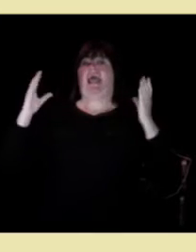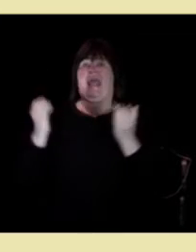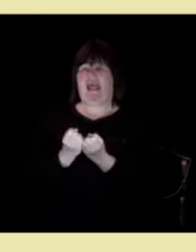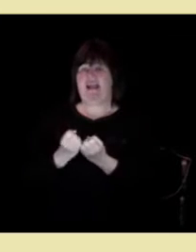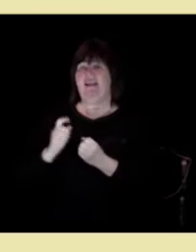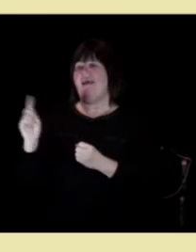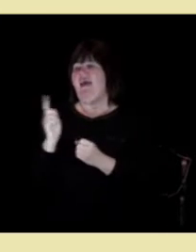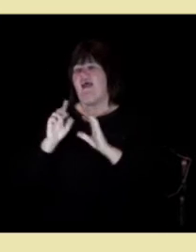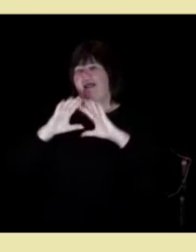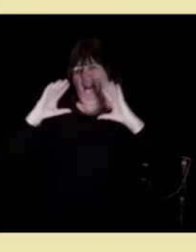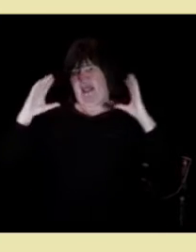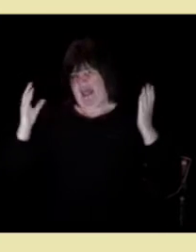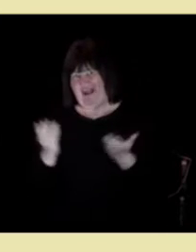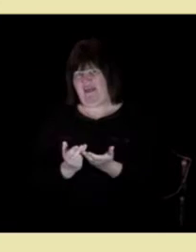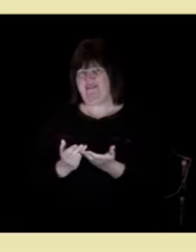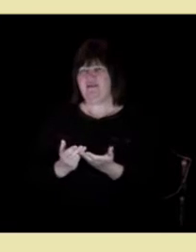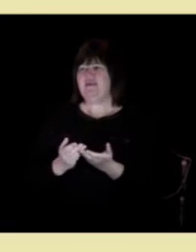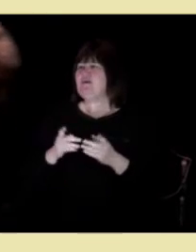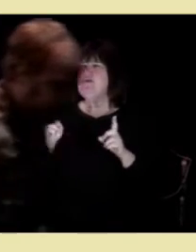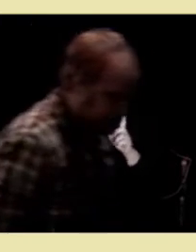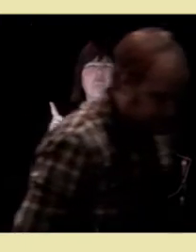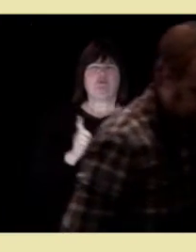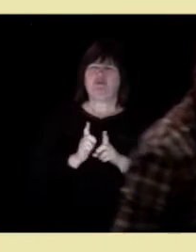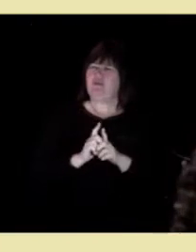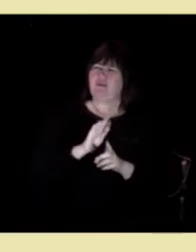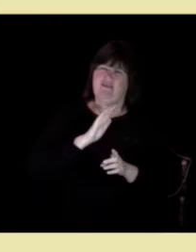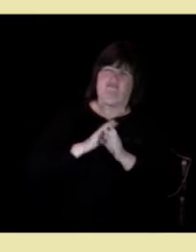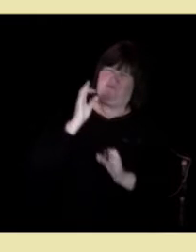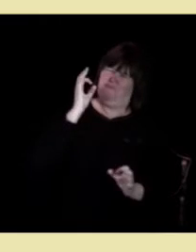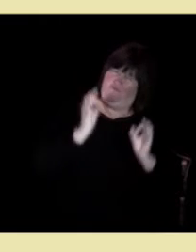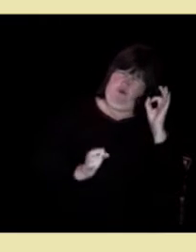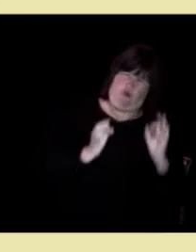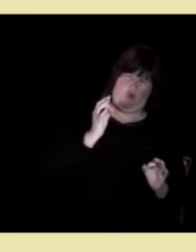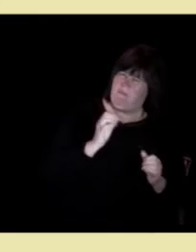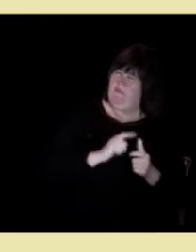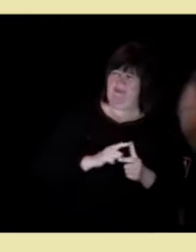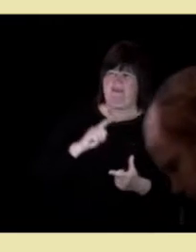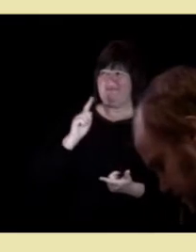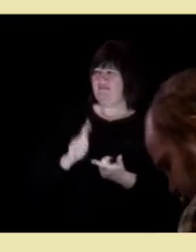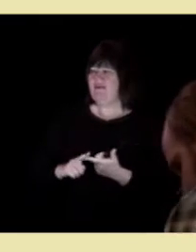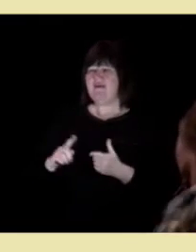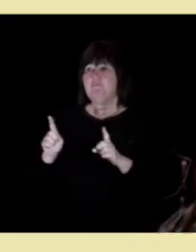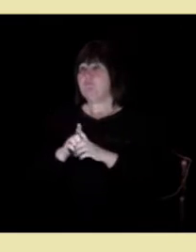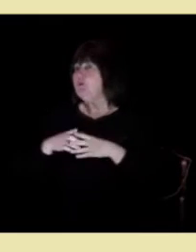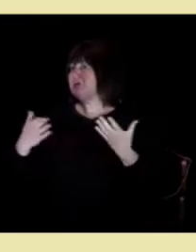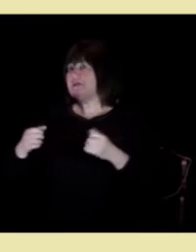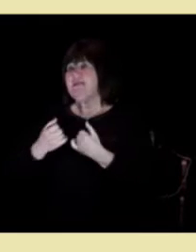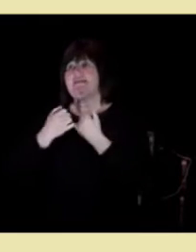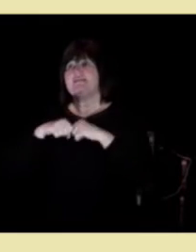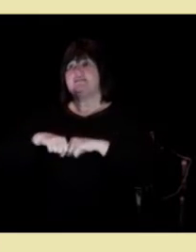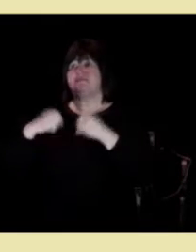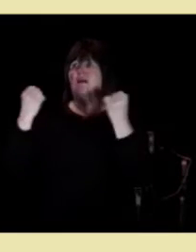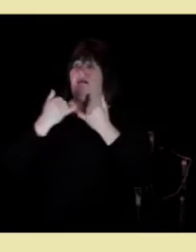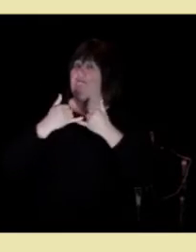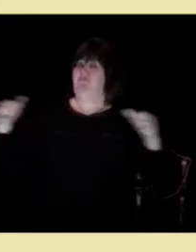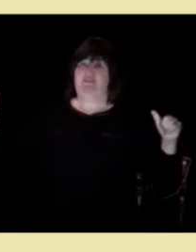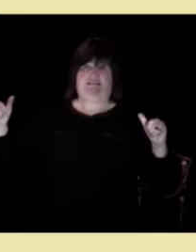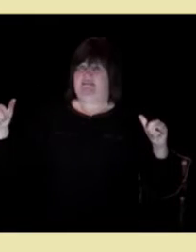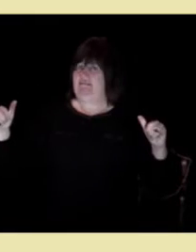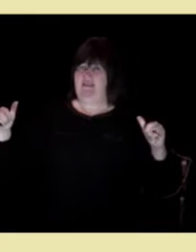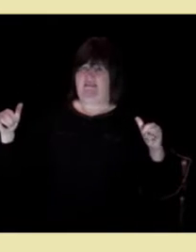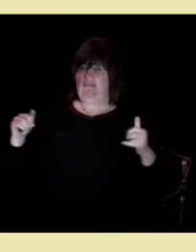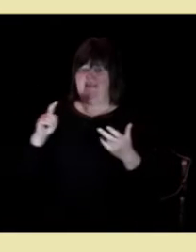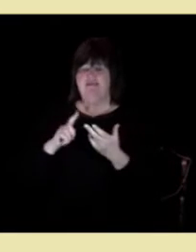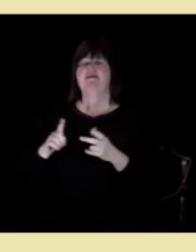Det betyr altså ikke fullkommenhet, det betyr ikke skadefrihet, men det betyr